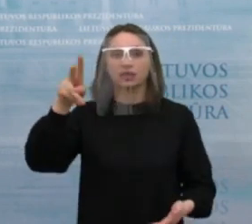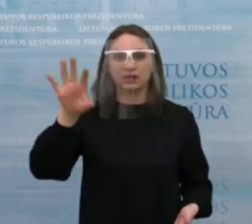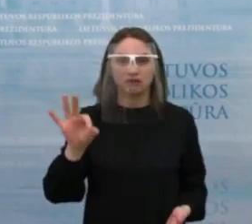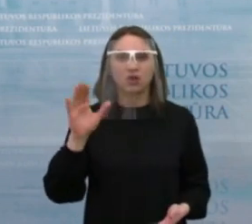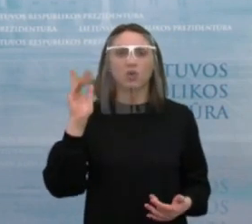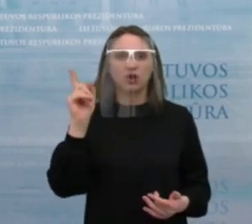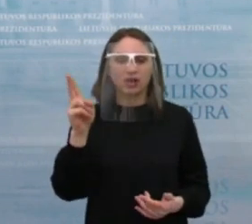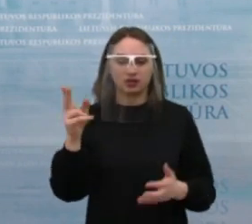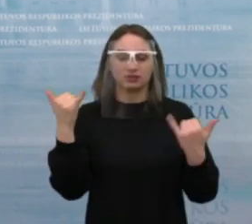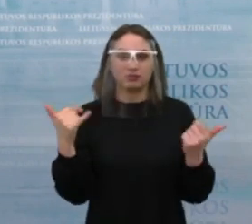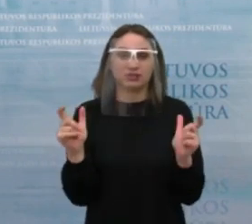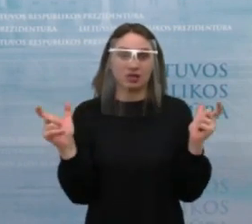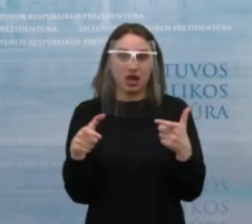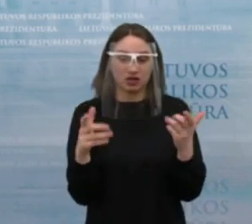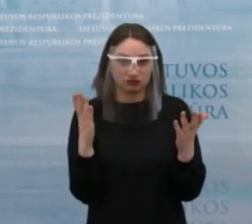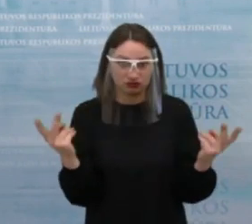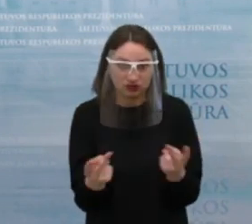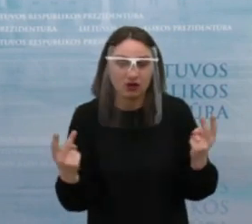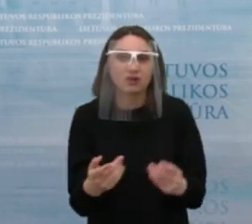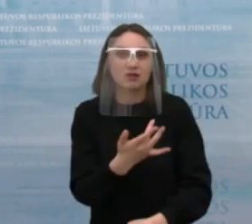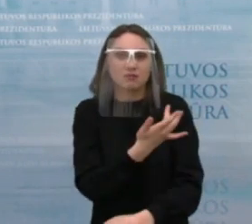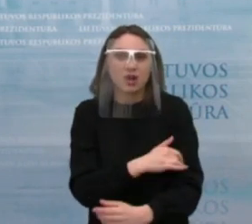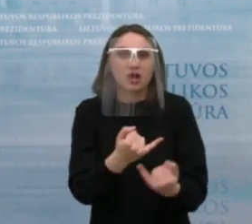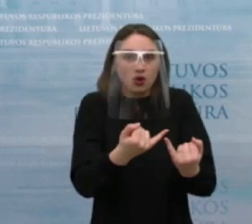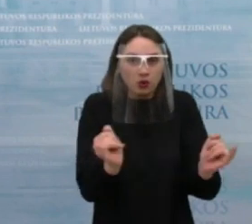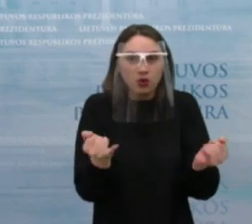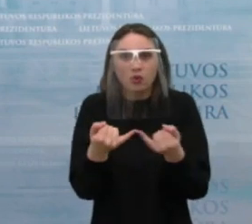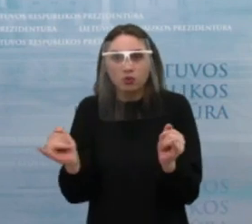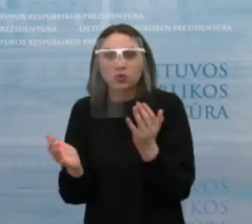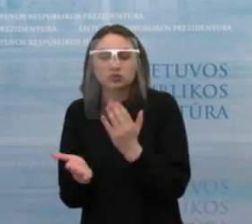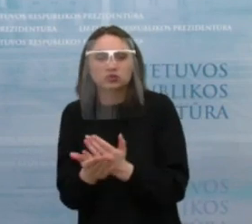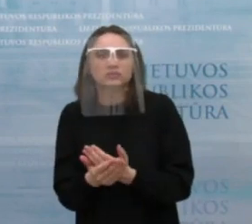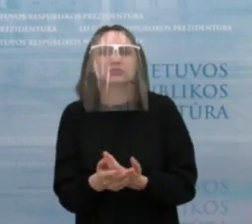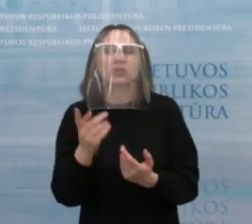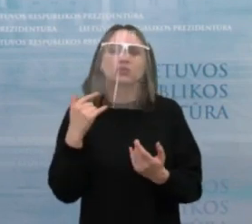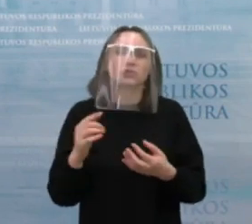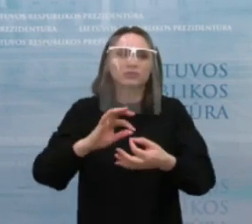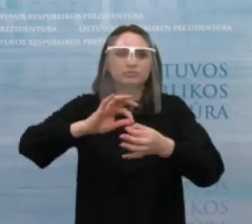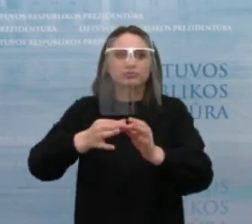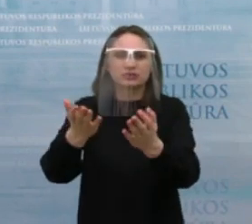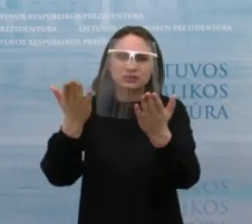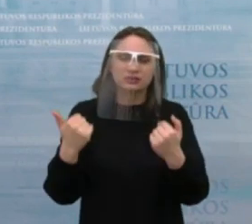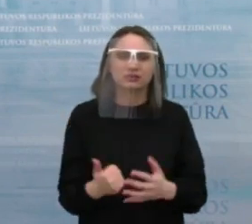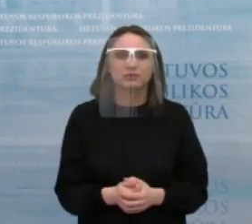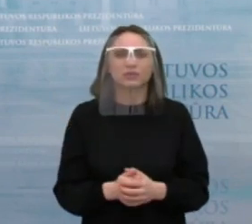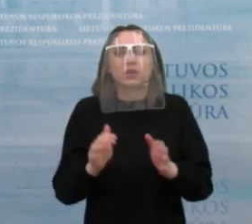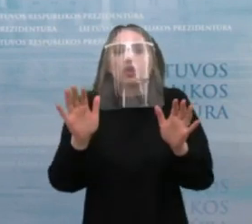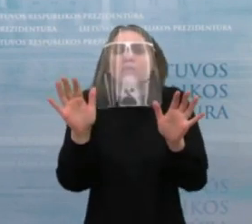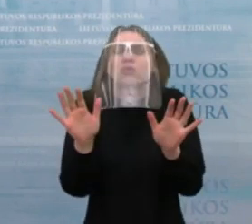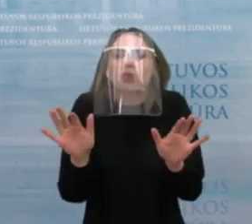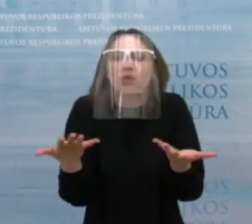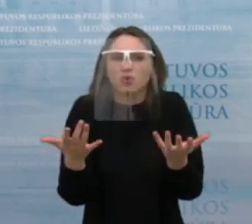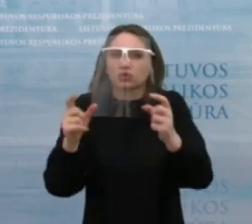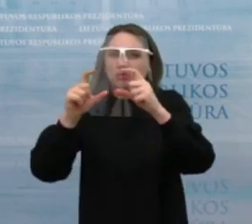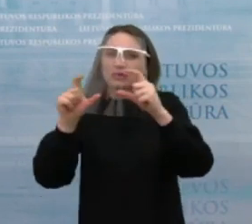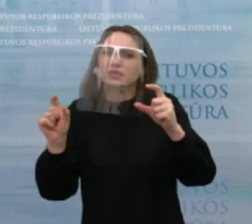paslaugos COVID pandemijos metu. Gal tiesiog galėtų net plačiau vitalizuoti, kokiams įsteigoms ir iš kokią veiklą